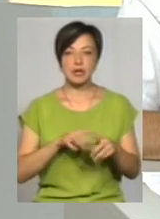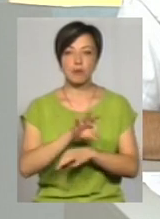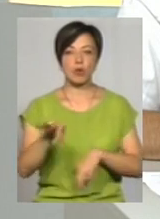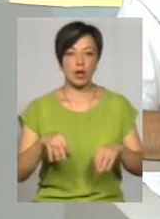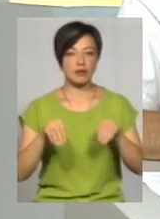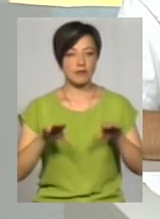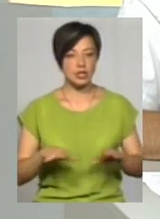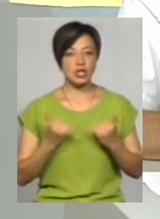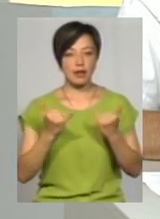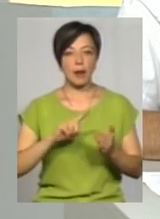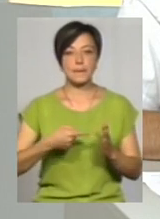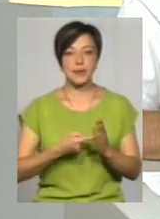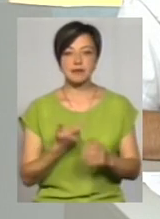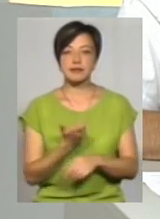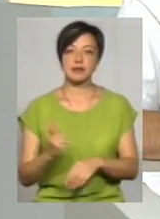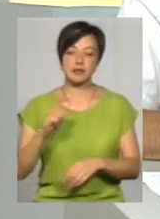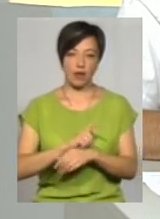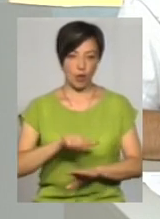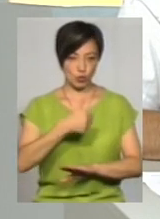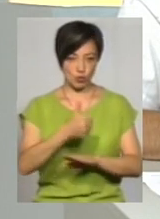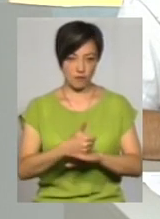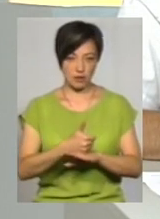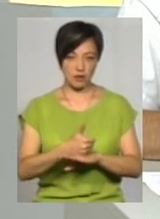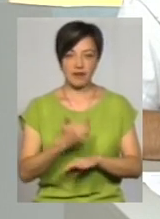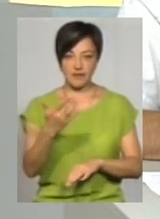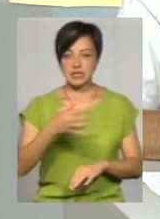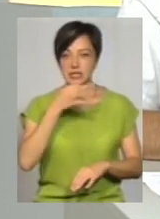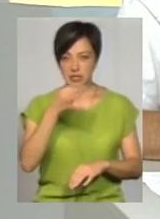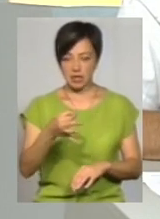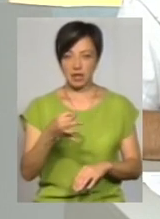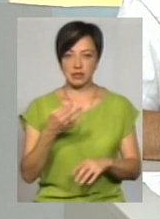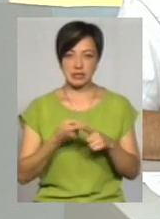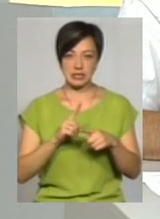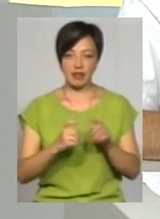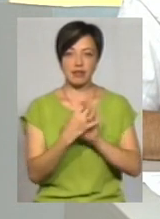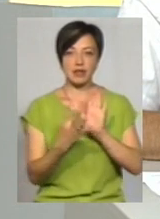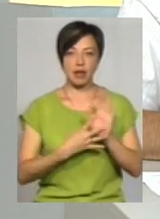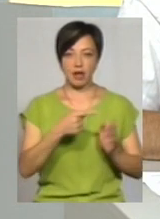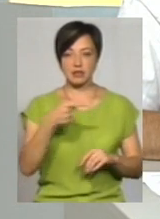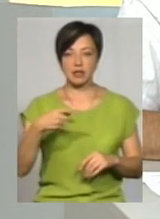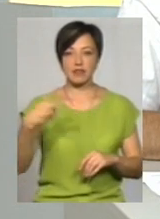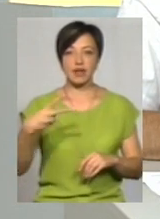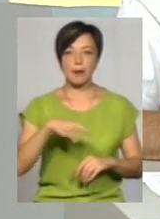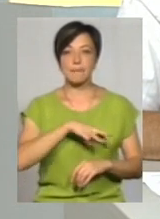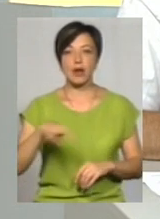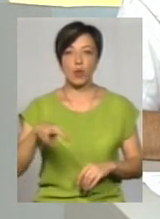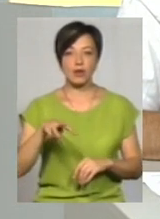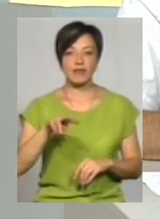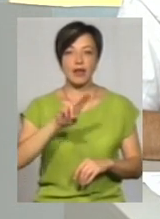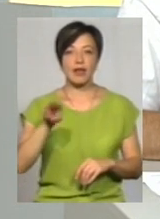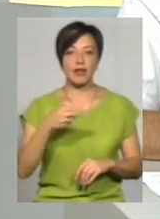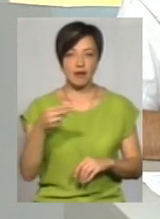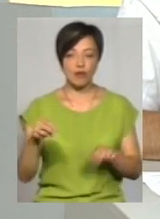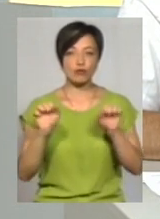я думаю, що він для міста буде одним з наших основних, ми самі назвали цифру, що це від 19 до 22 мільйонів євро, ми